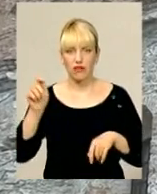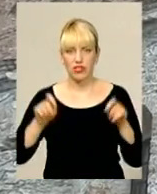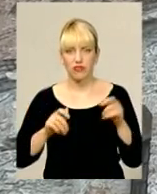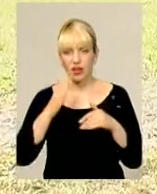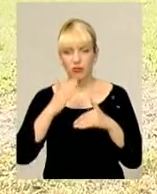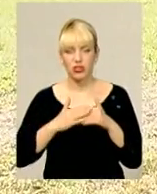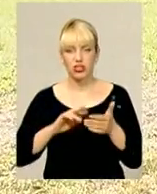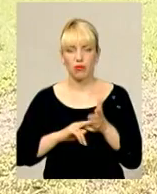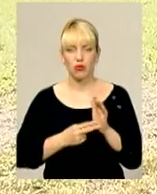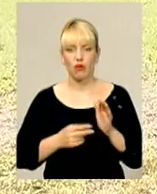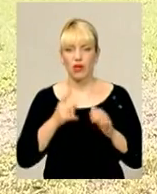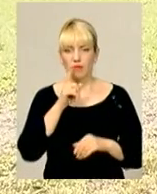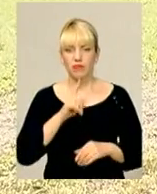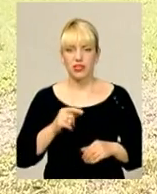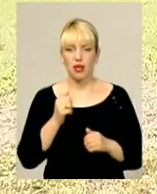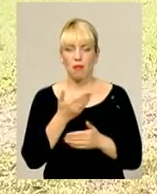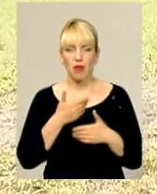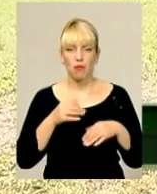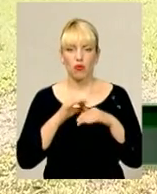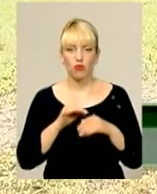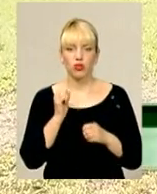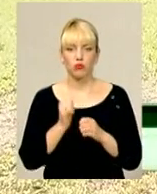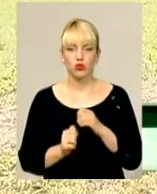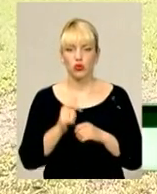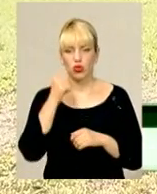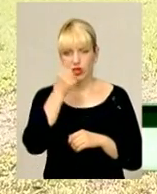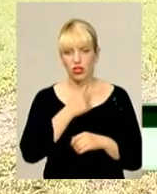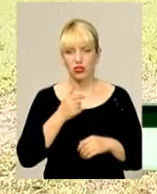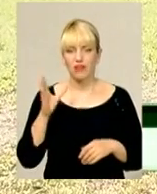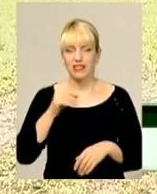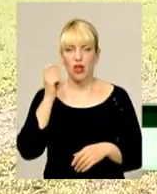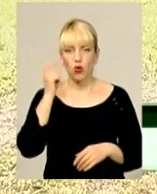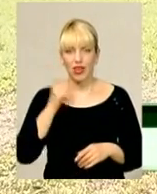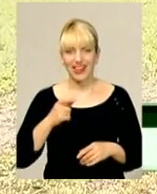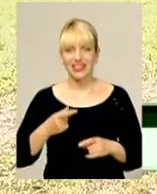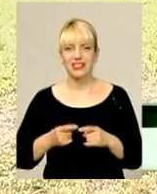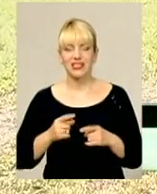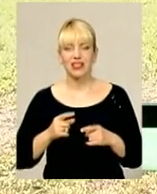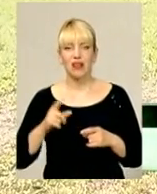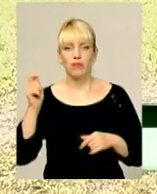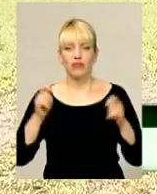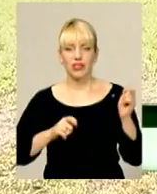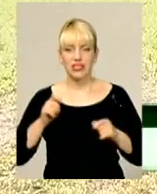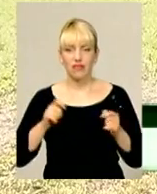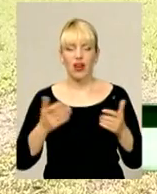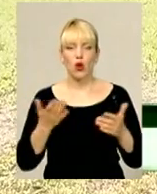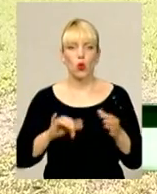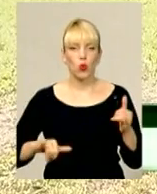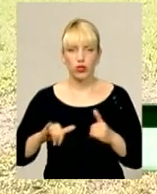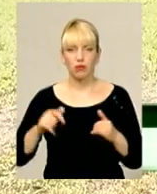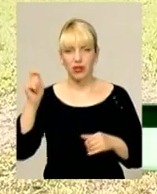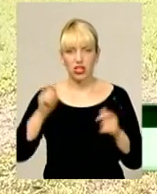за місяць. Ми проводимо щорічно всеукраїнський етнофестиваль Болухівських гостини, куди приїжджає більше 50